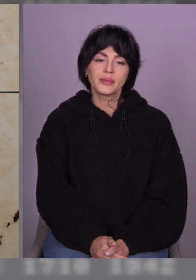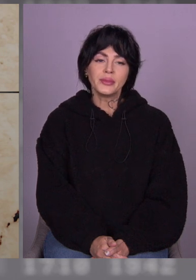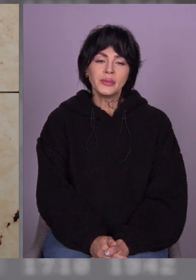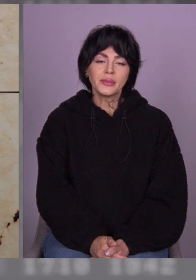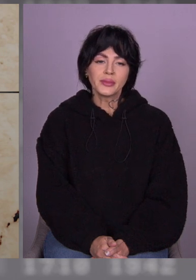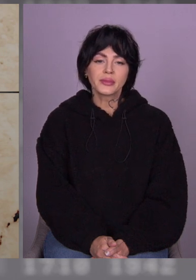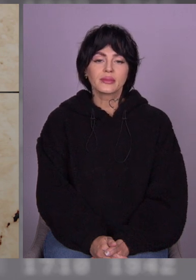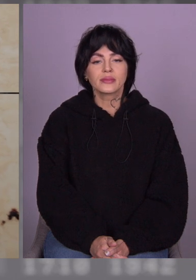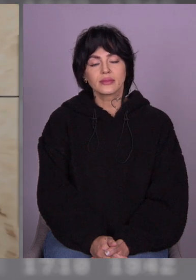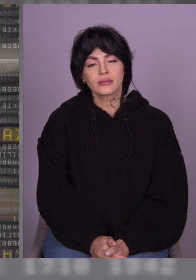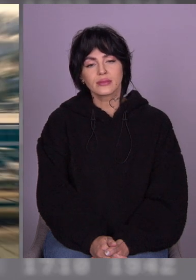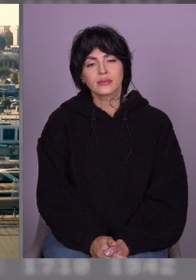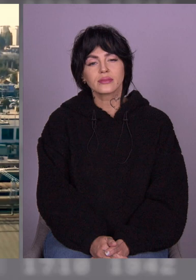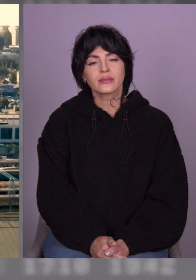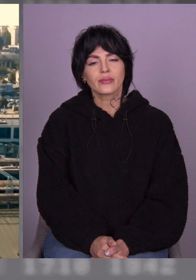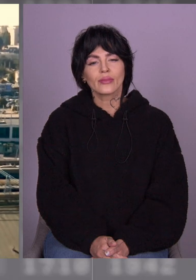обімаємося.